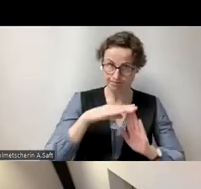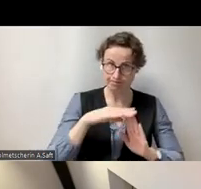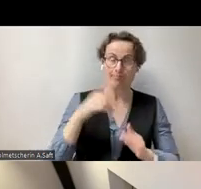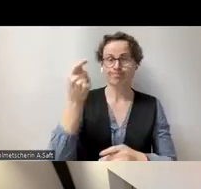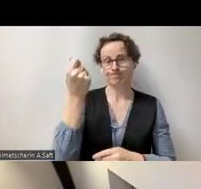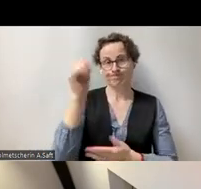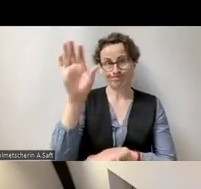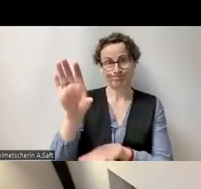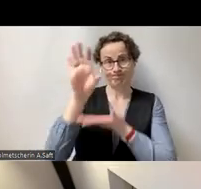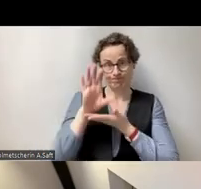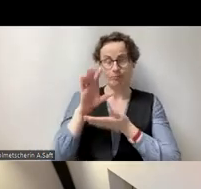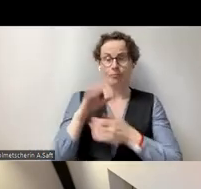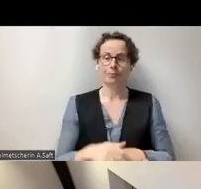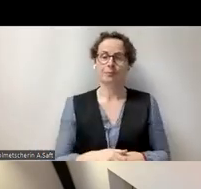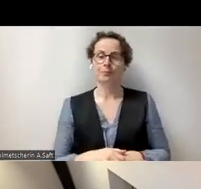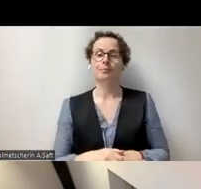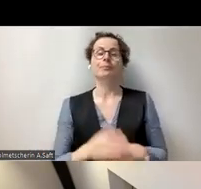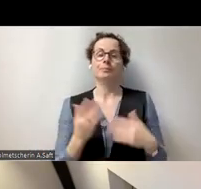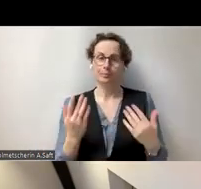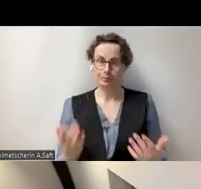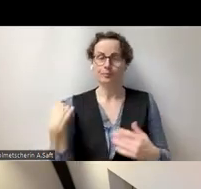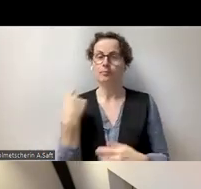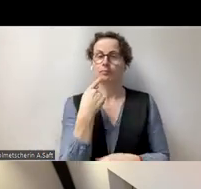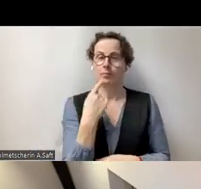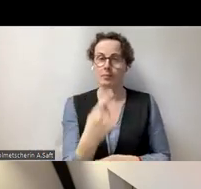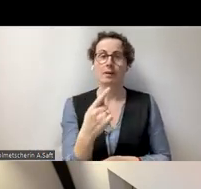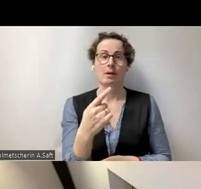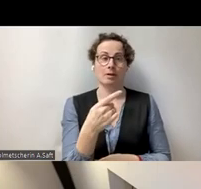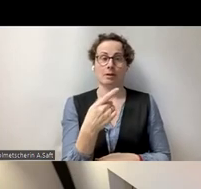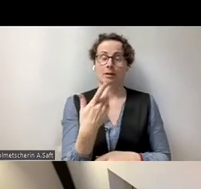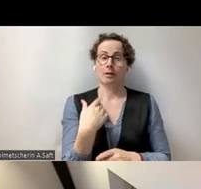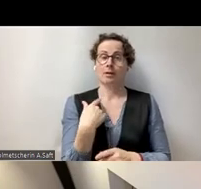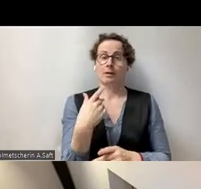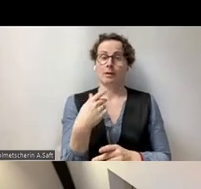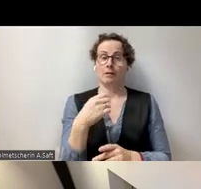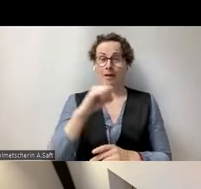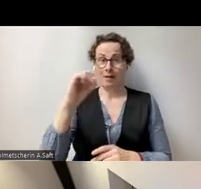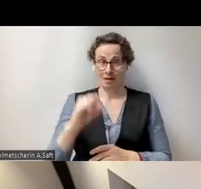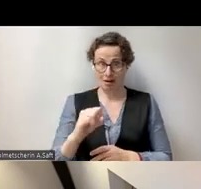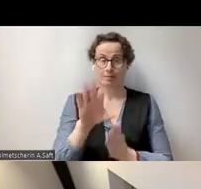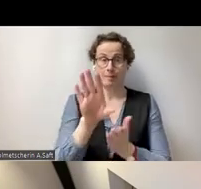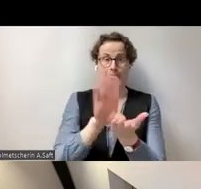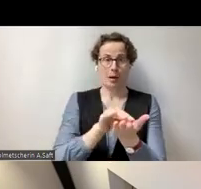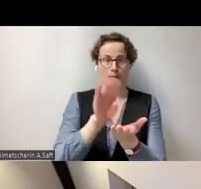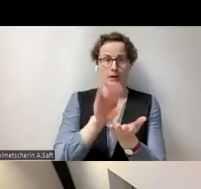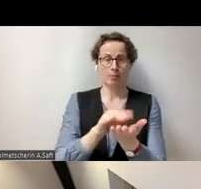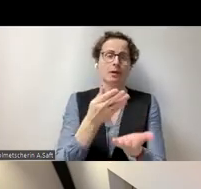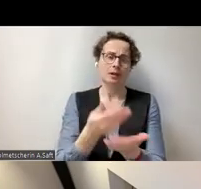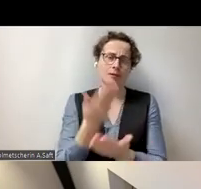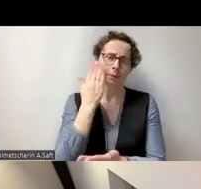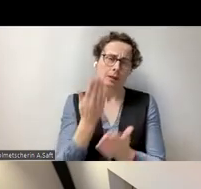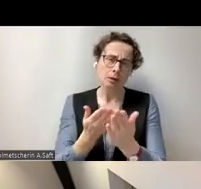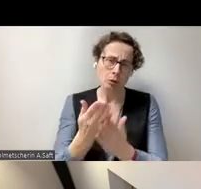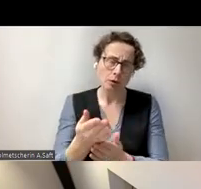wie gesagt, das Webinar wird aufgenommen. Bitte schalten Sie Ihre Kameras und Mikrofone die ganze Zeit